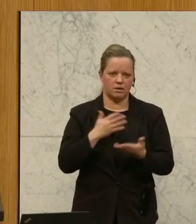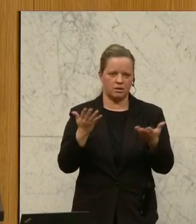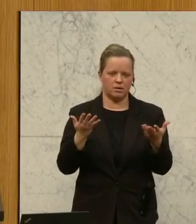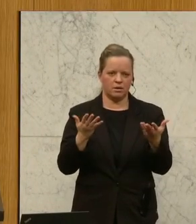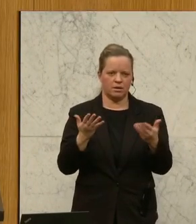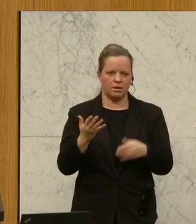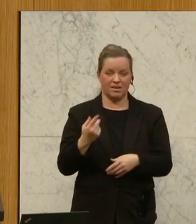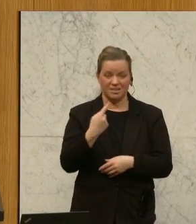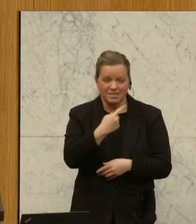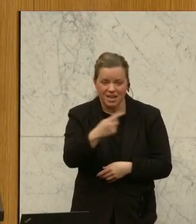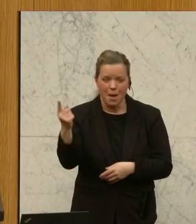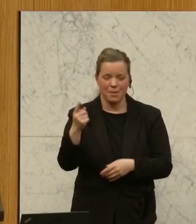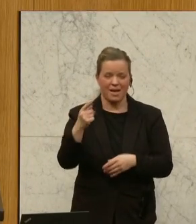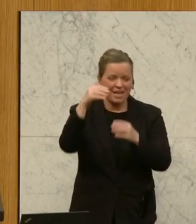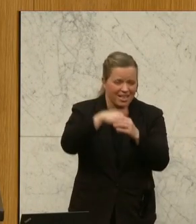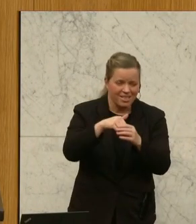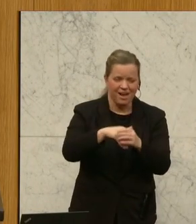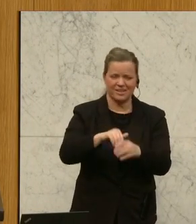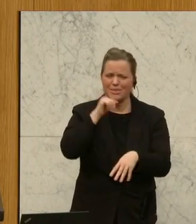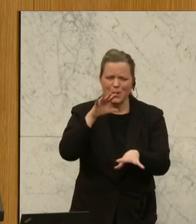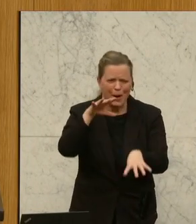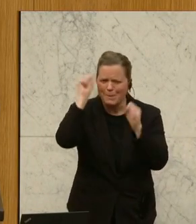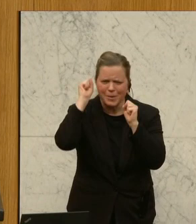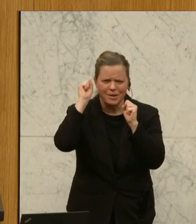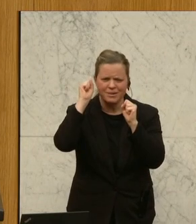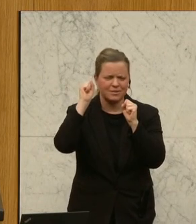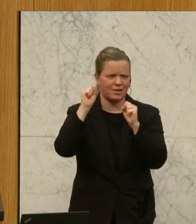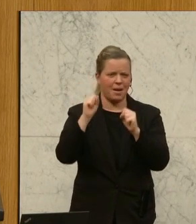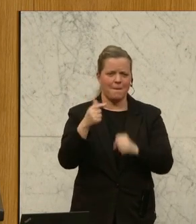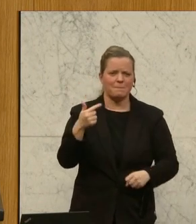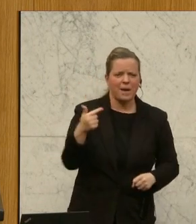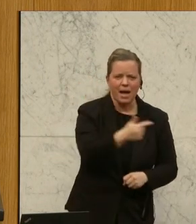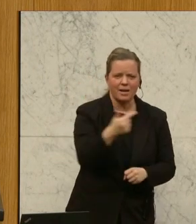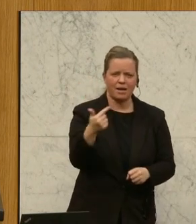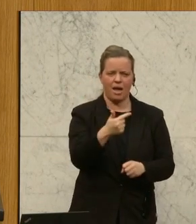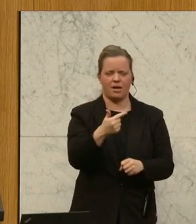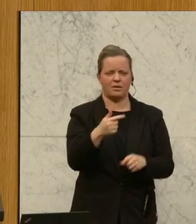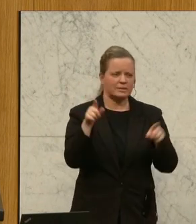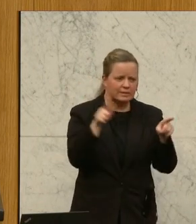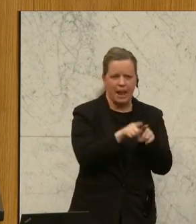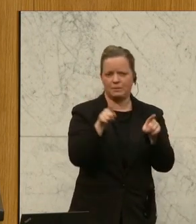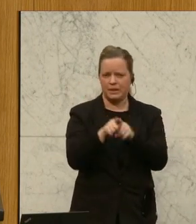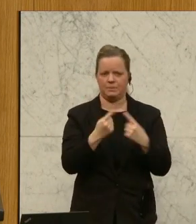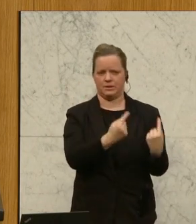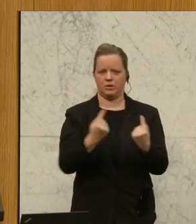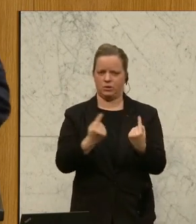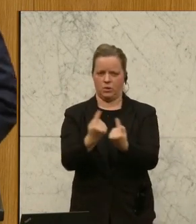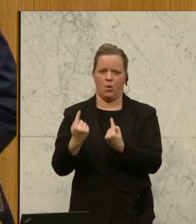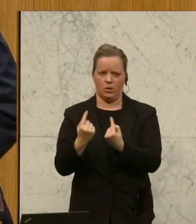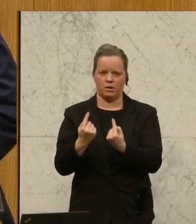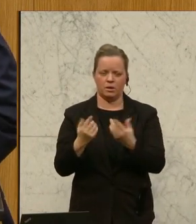nichts kapiert von dem, was wesentlich ist. Da sind Sie beide aus dem gleichen falschen Holz geschnitzt. Sie haben nichts kapiert.